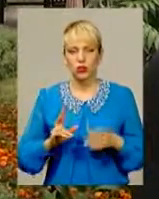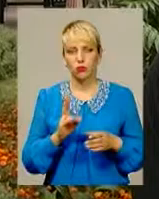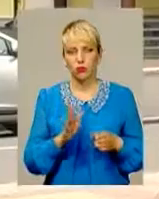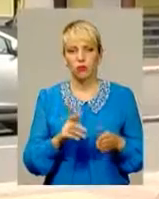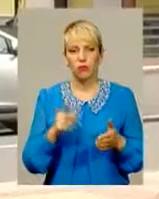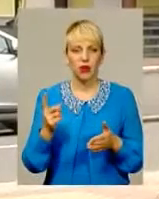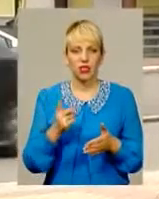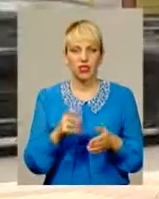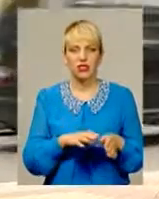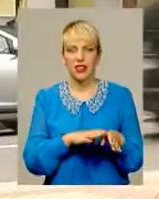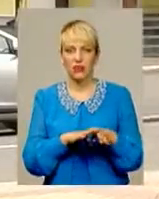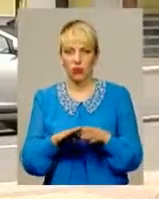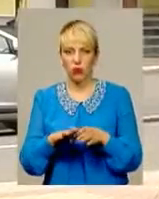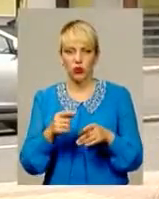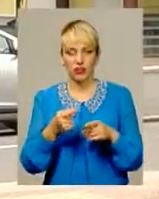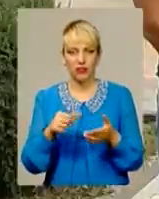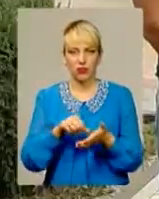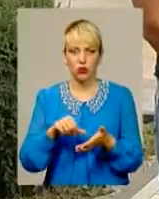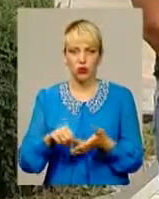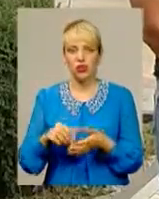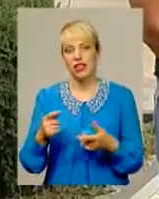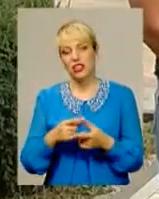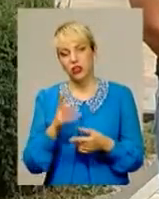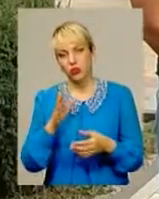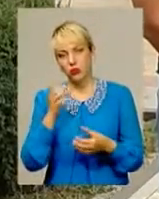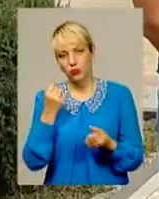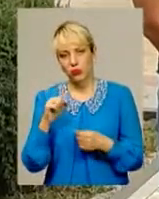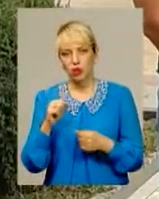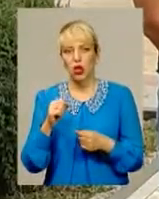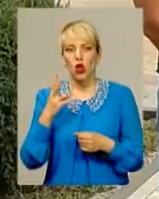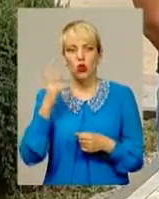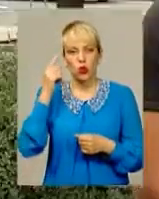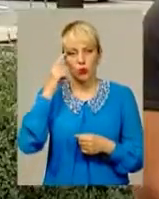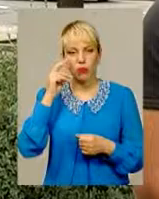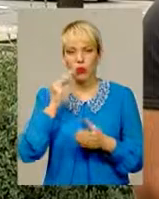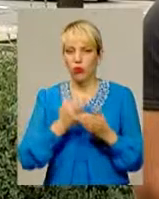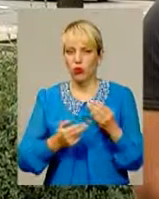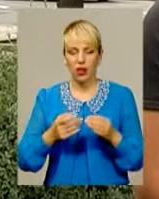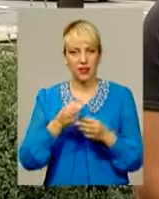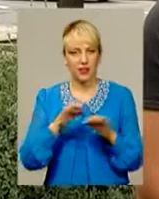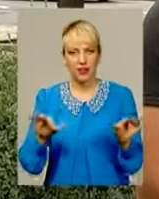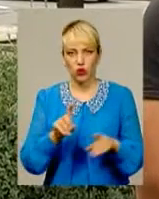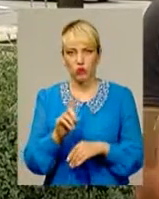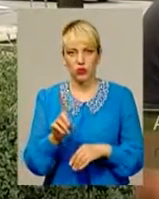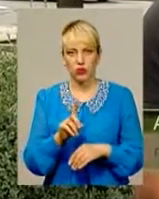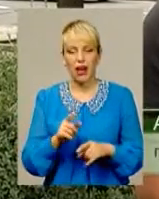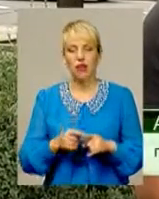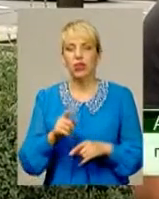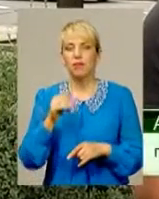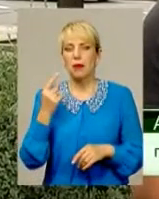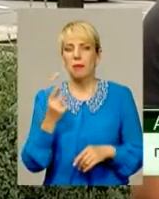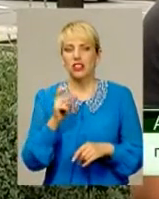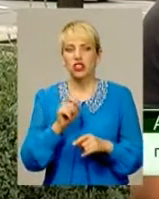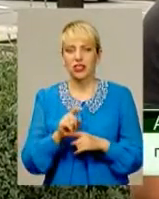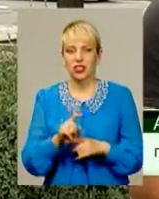такому рівні. Чи вийде перемогти в Кубку, команді не впевнені, та думок про поразку не допускають. Наша перша, напевно, задача – це